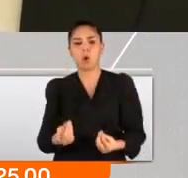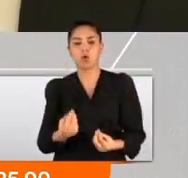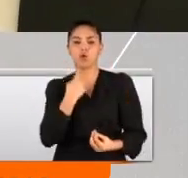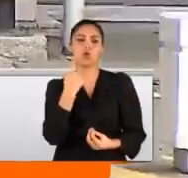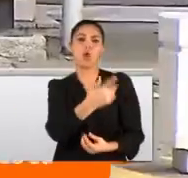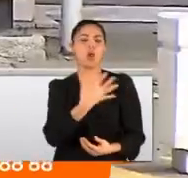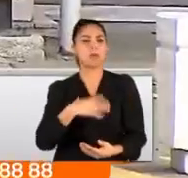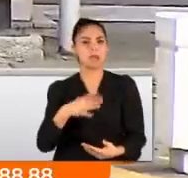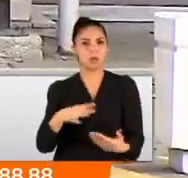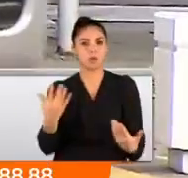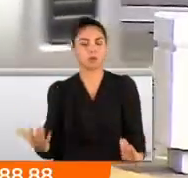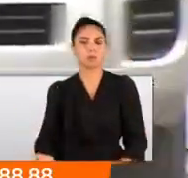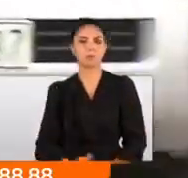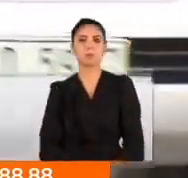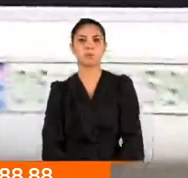belirtmek istiyorum.